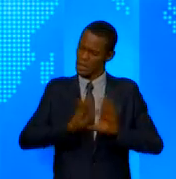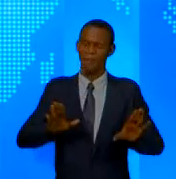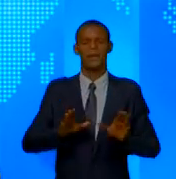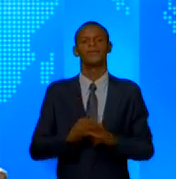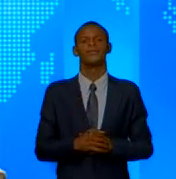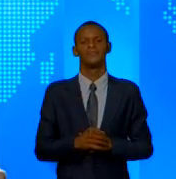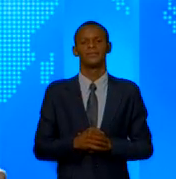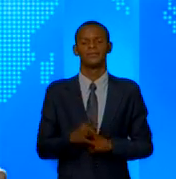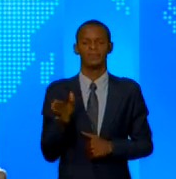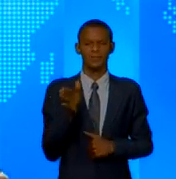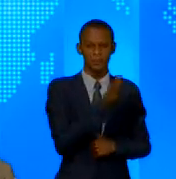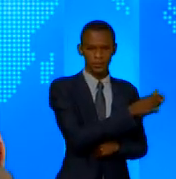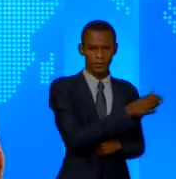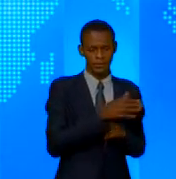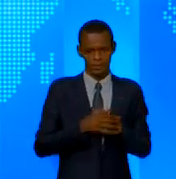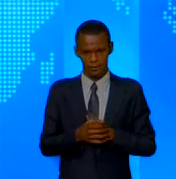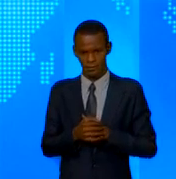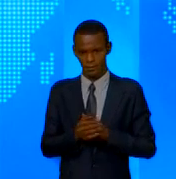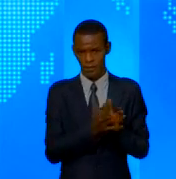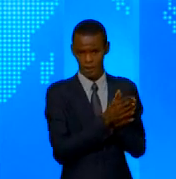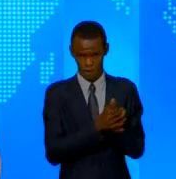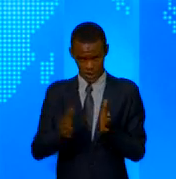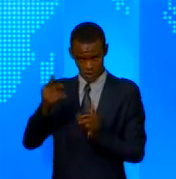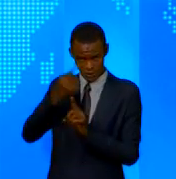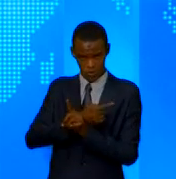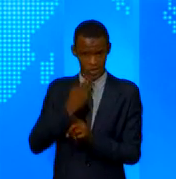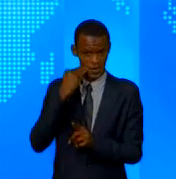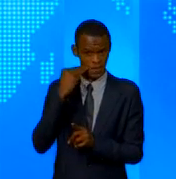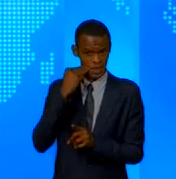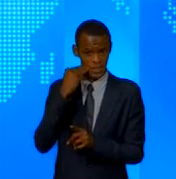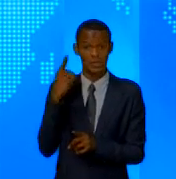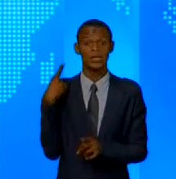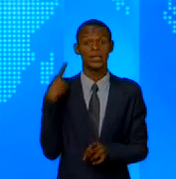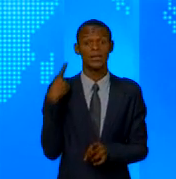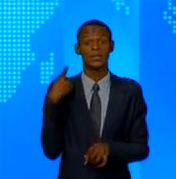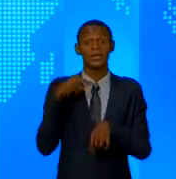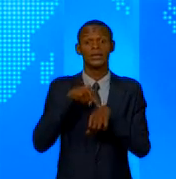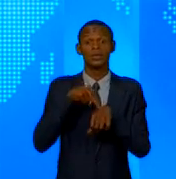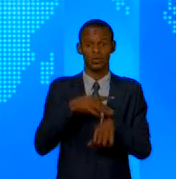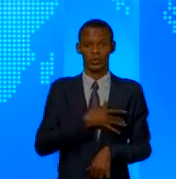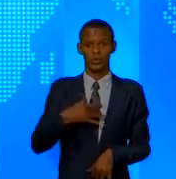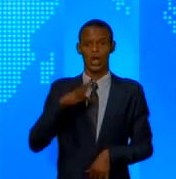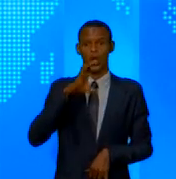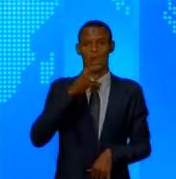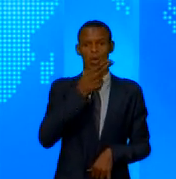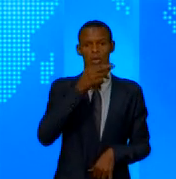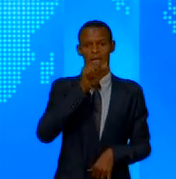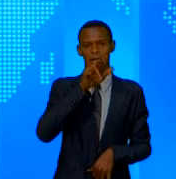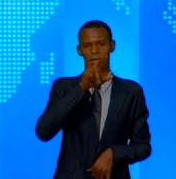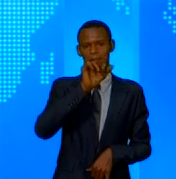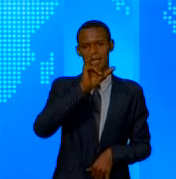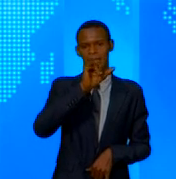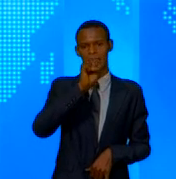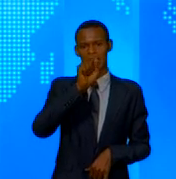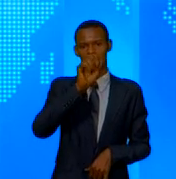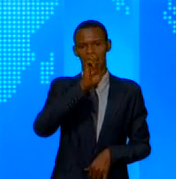Est-ce active sur tous les fronts pendant ce mois de mars dédié à la femme ? La députée nationale Christelle Vuangou continue de sensibiliser les femmes